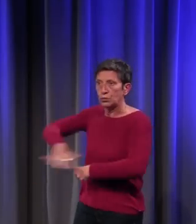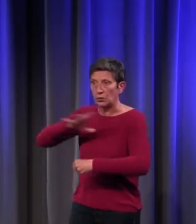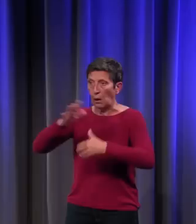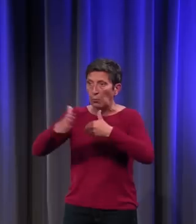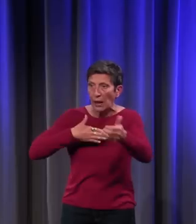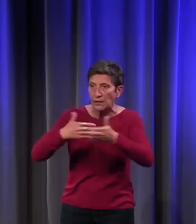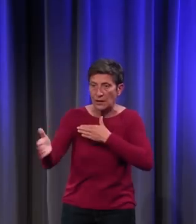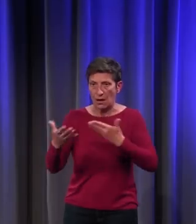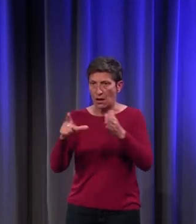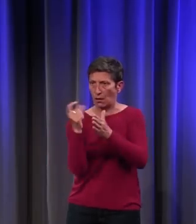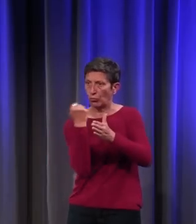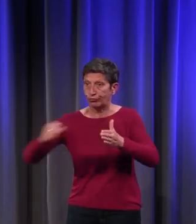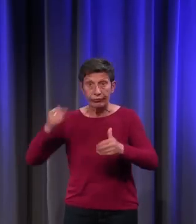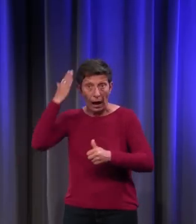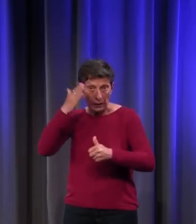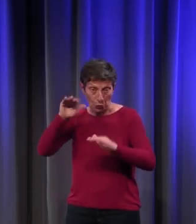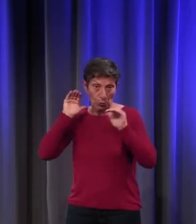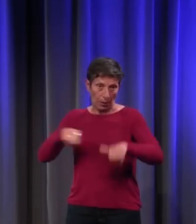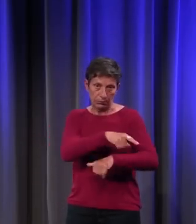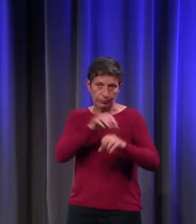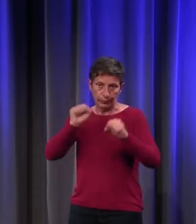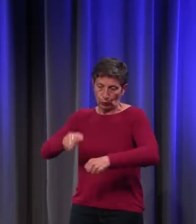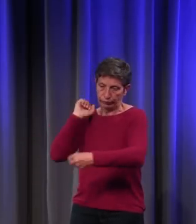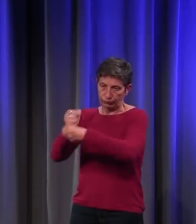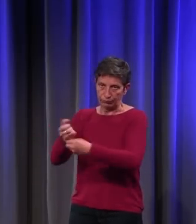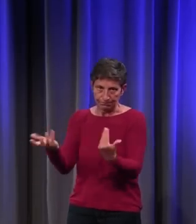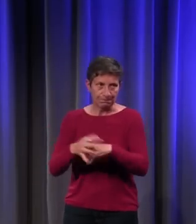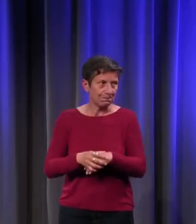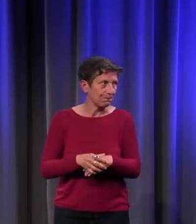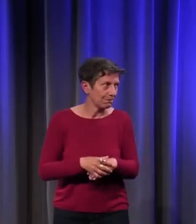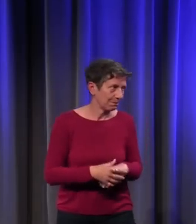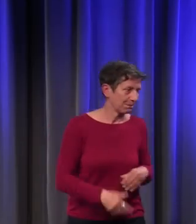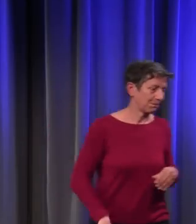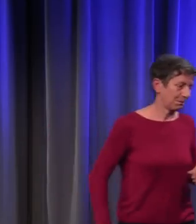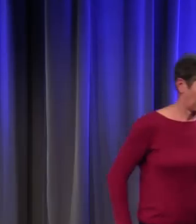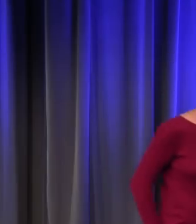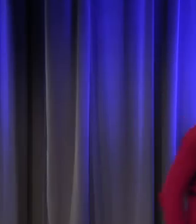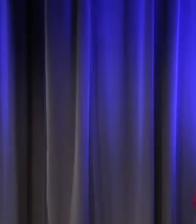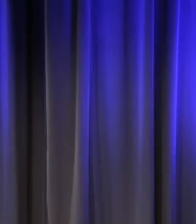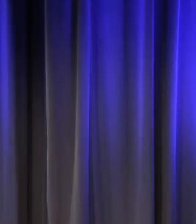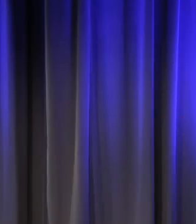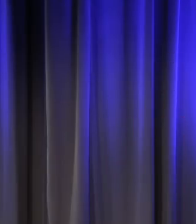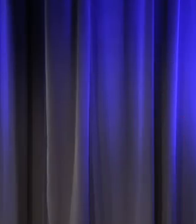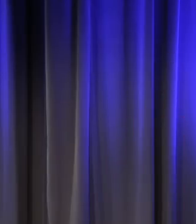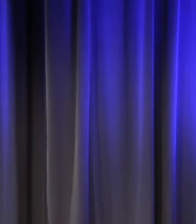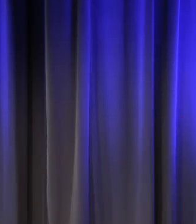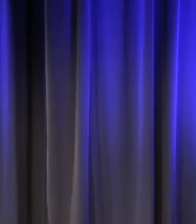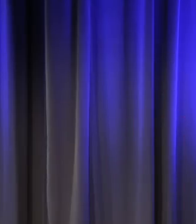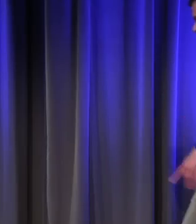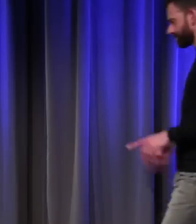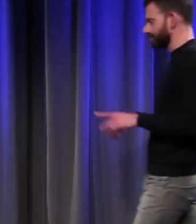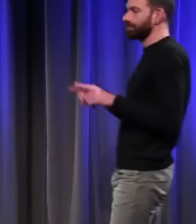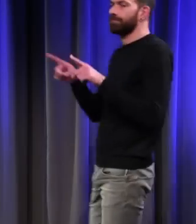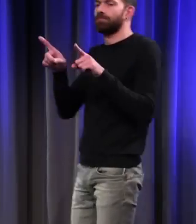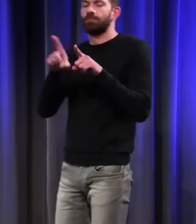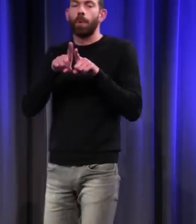illicites et même les animaux peuvent être concernés. Mais il y a une géographie aussi à faire, y a des affaires